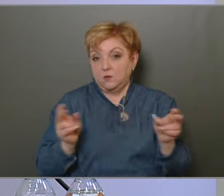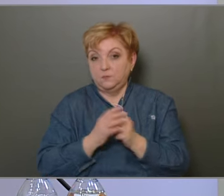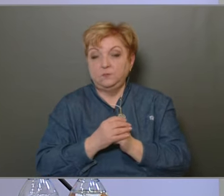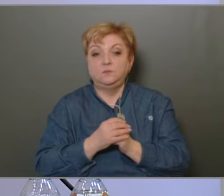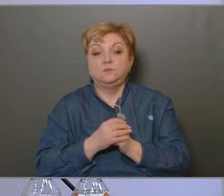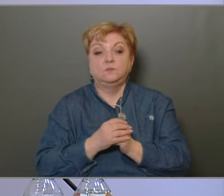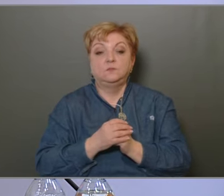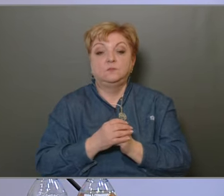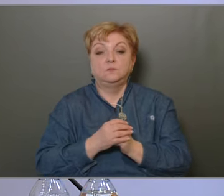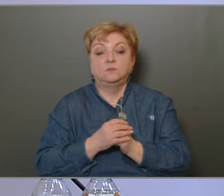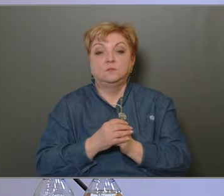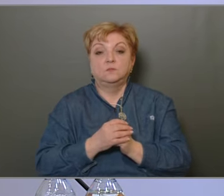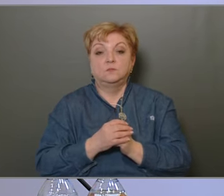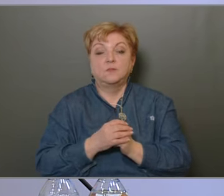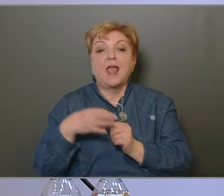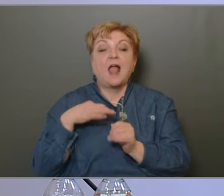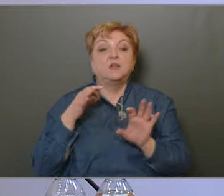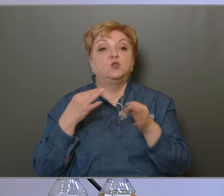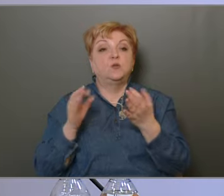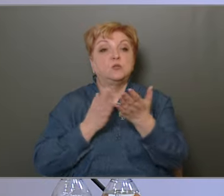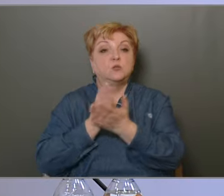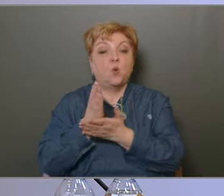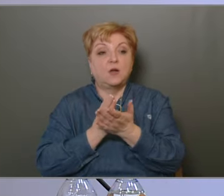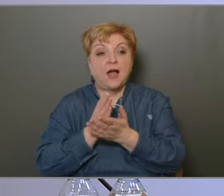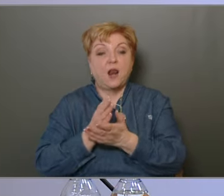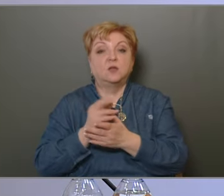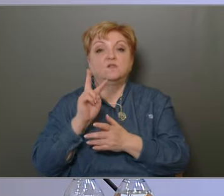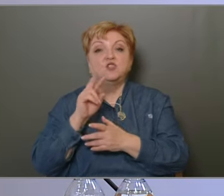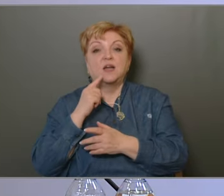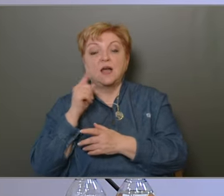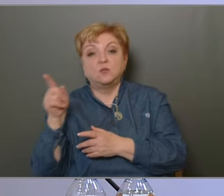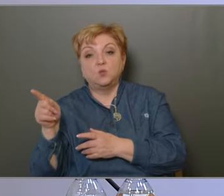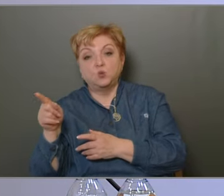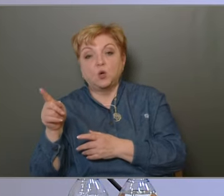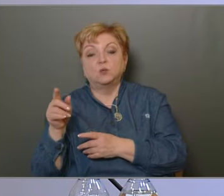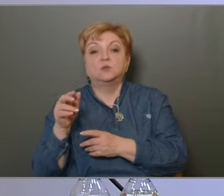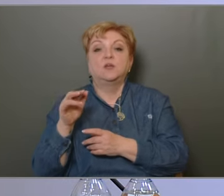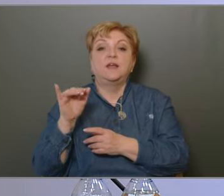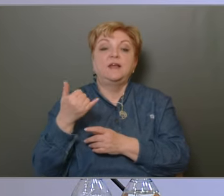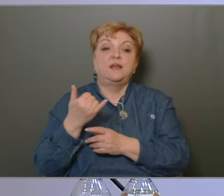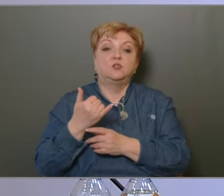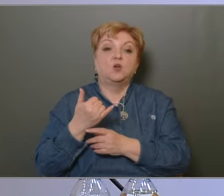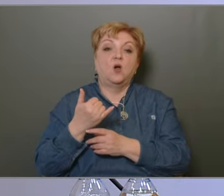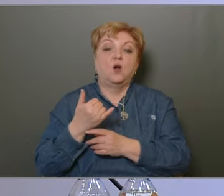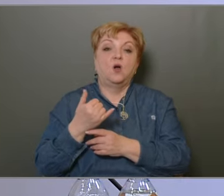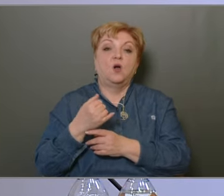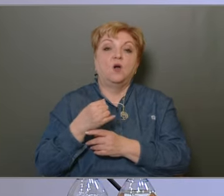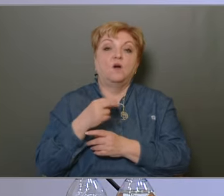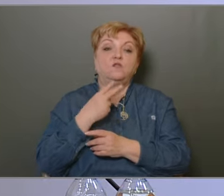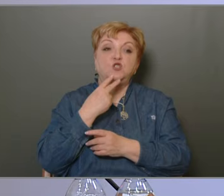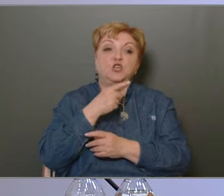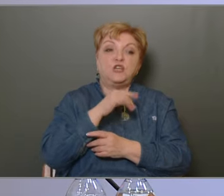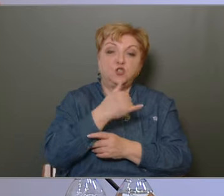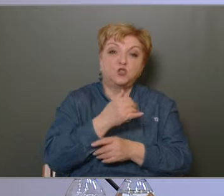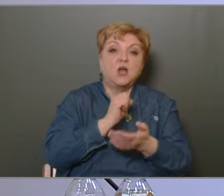tehát az egészségügyi szolgálat is, a Visegrádi úton is, és fordítva a visi is,